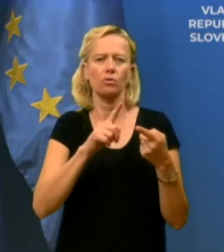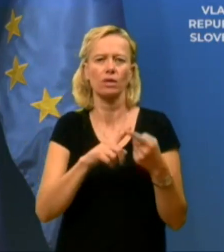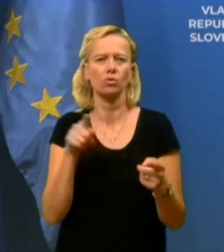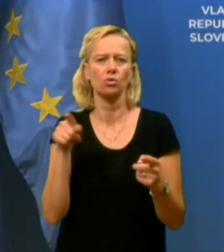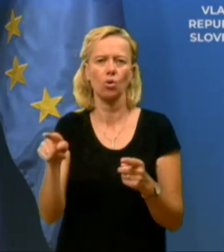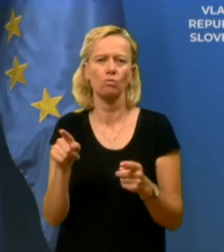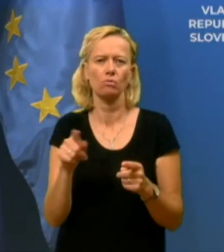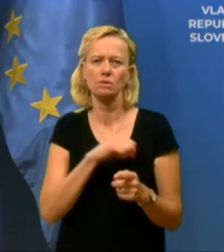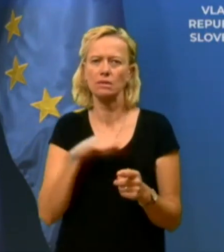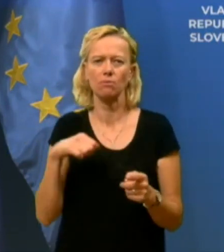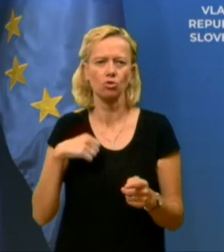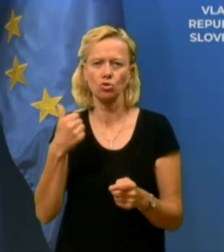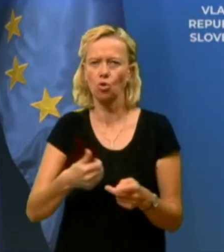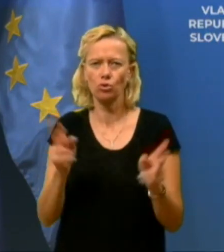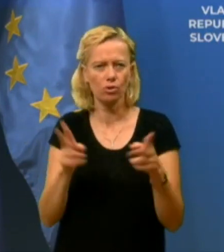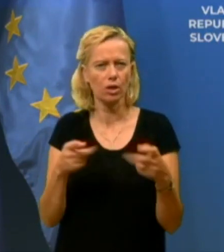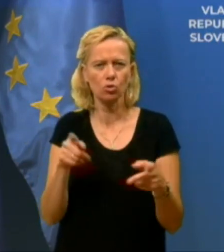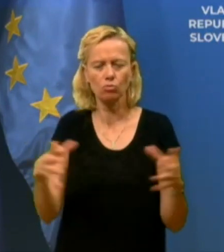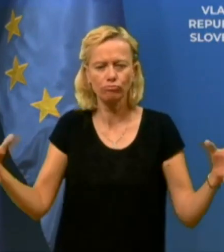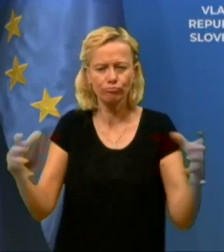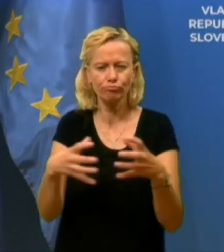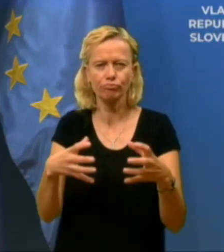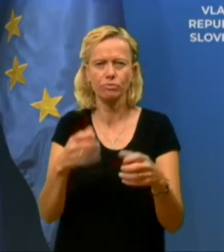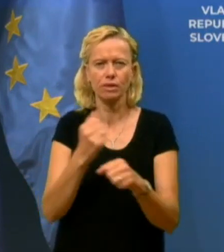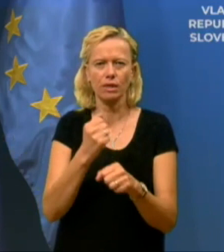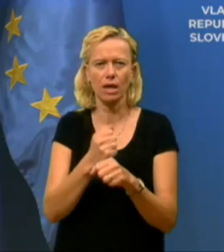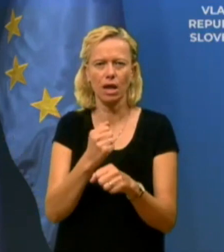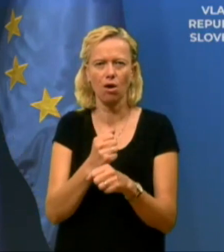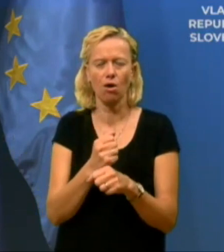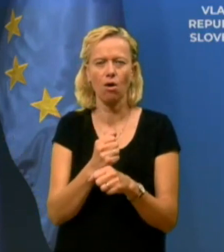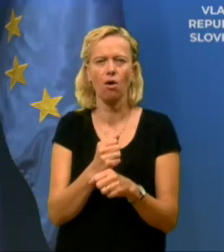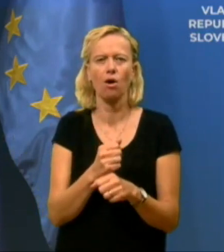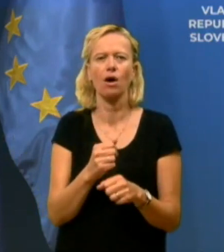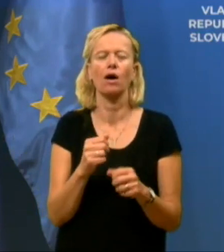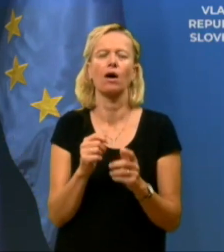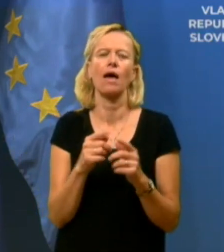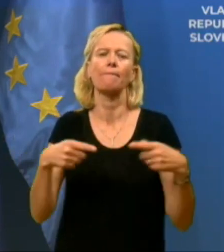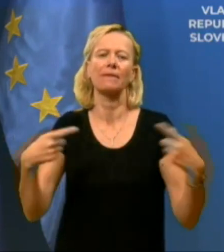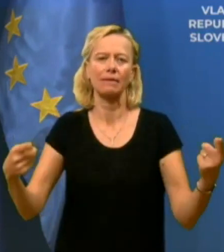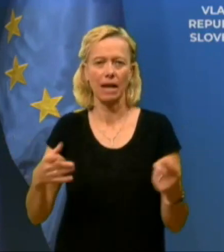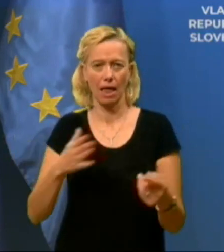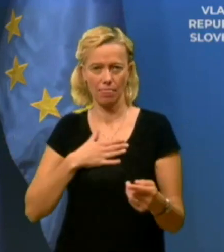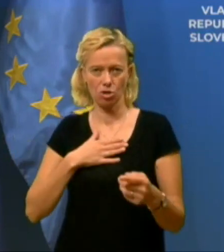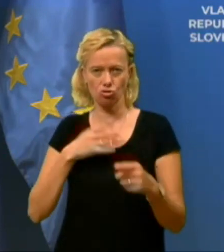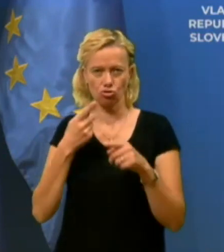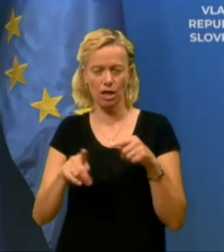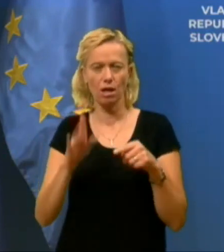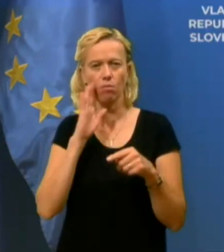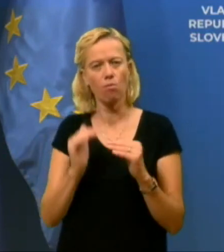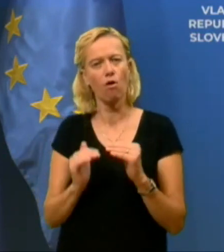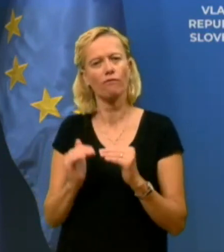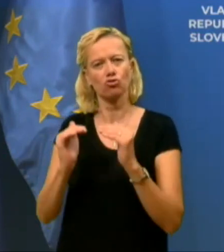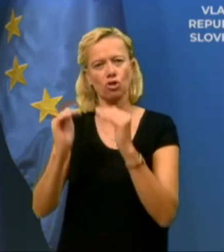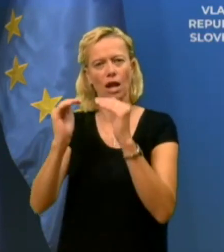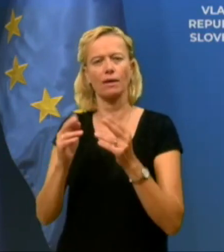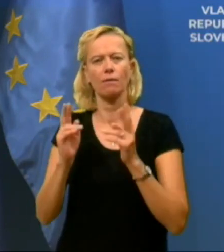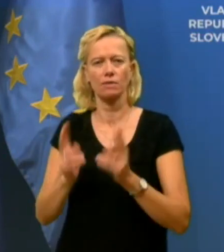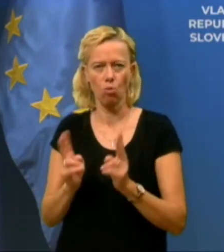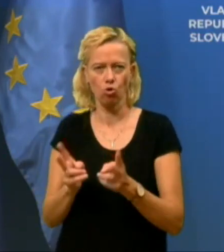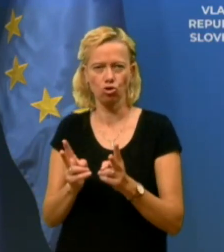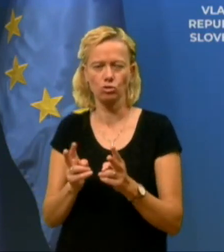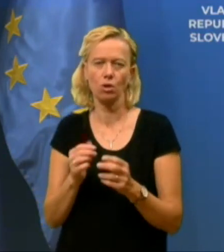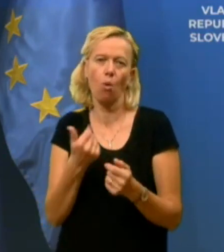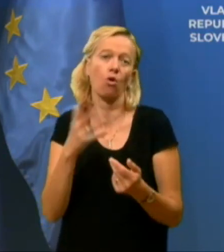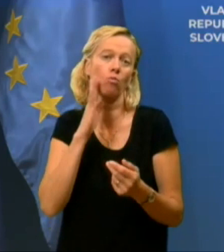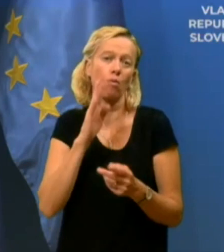ansambelsko delo. Mi nismo sami. Epidemiologija je tle, da naredimo naš del in bomo višeli naše kapacitete sorazmirno, kakor bomo